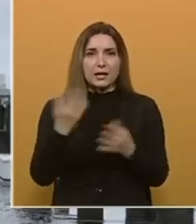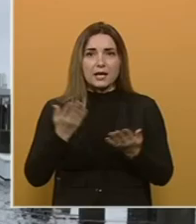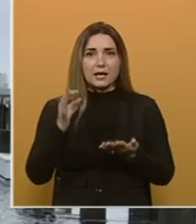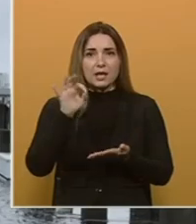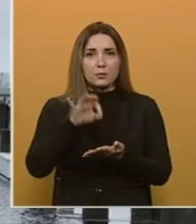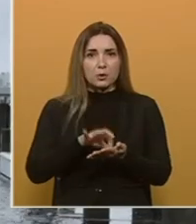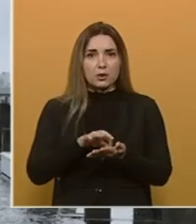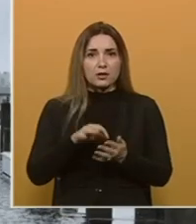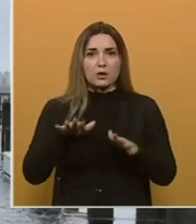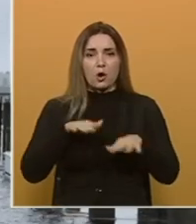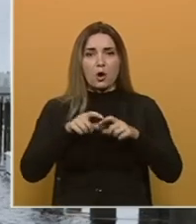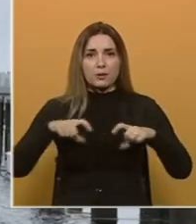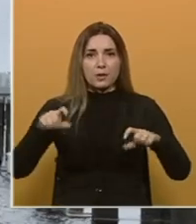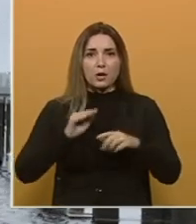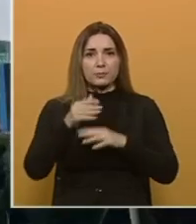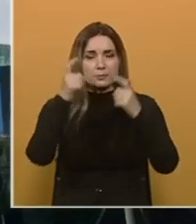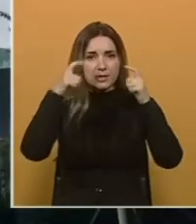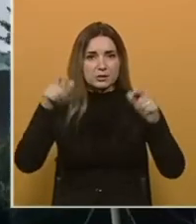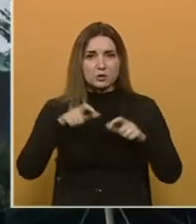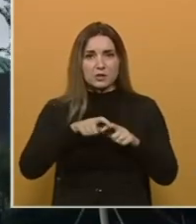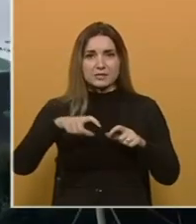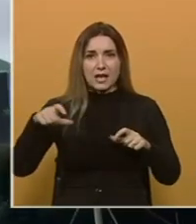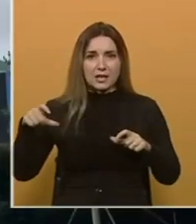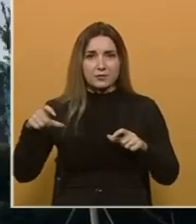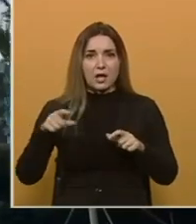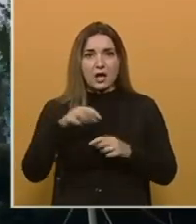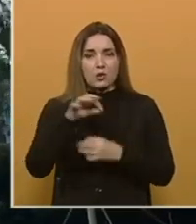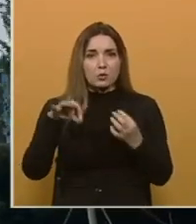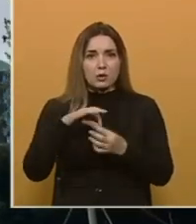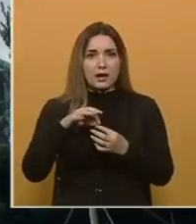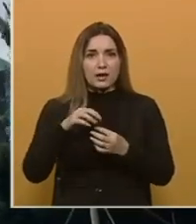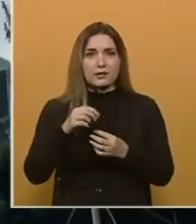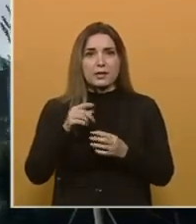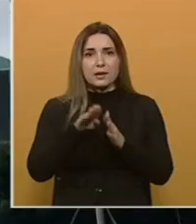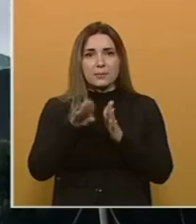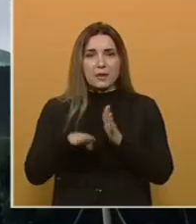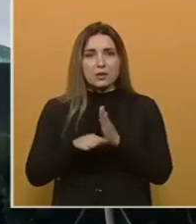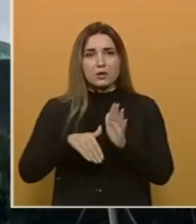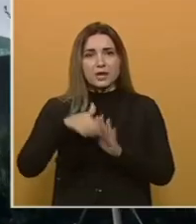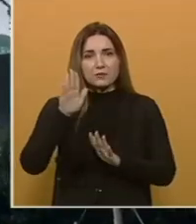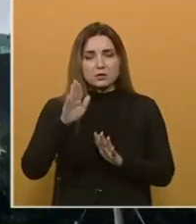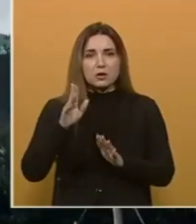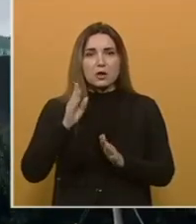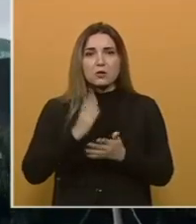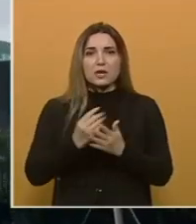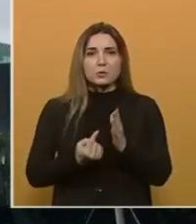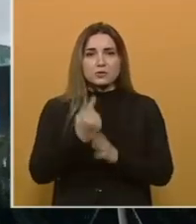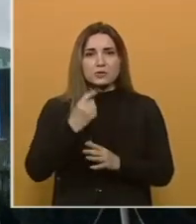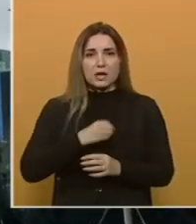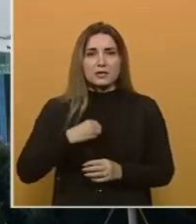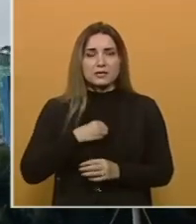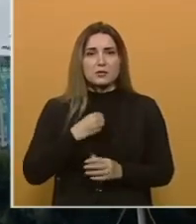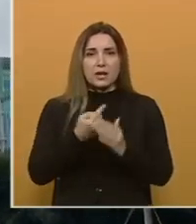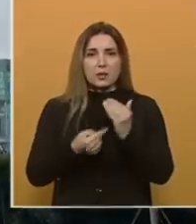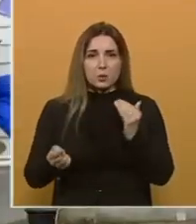pogodio obalu nakon prelaska Meksičkog zaljeva. Uragani takve snage, jedan stupanj manji od najvišeg, obično pruzruče katastrofalne